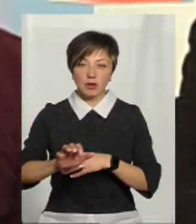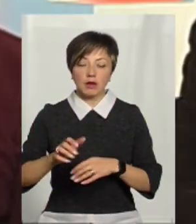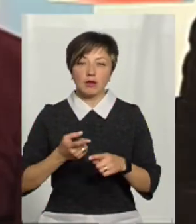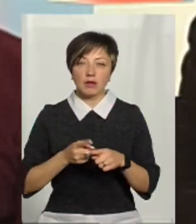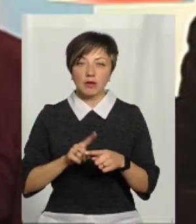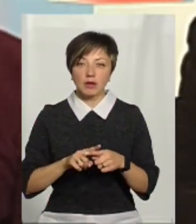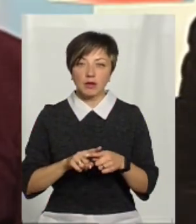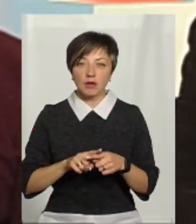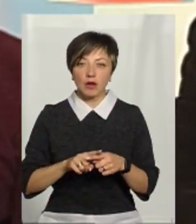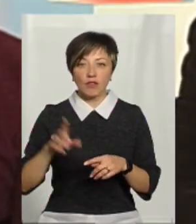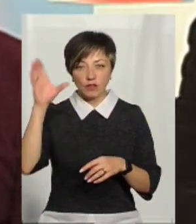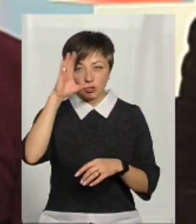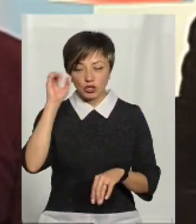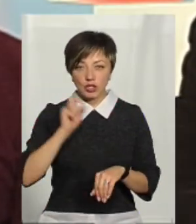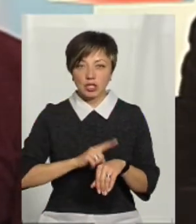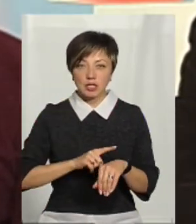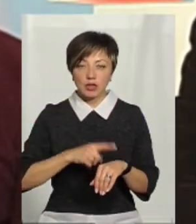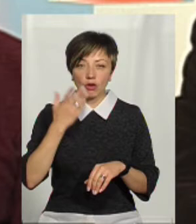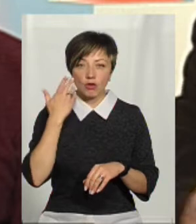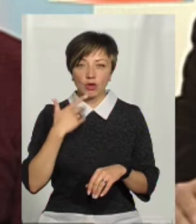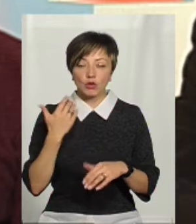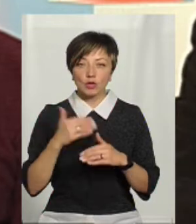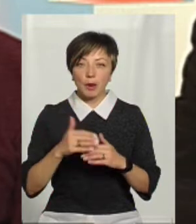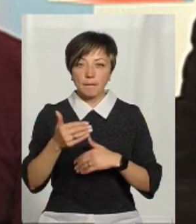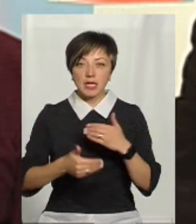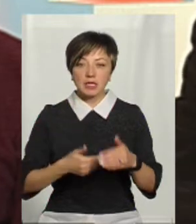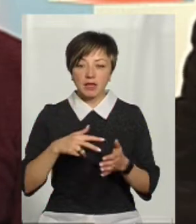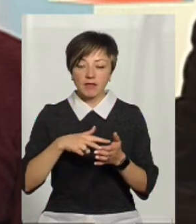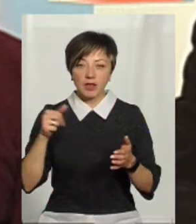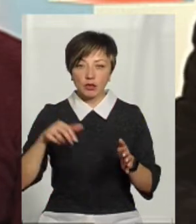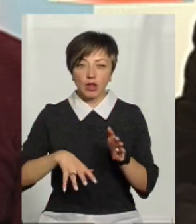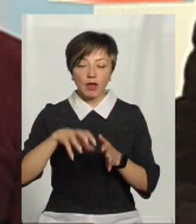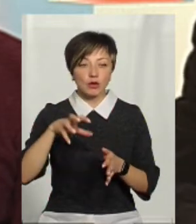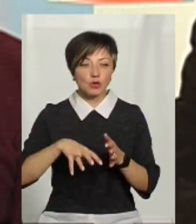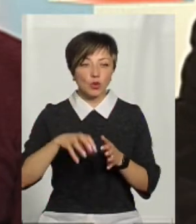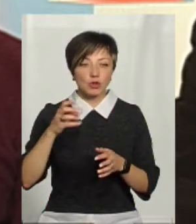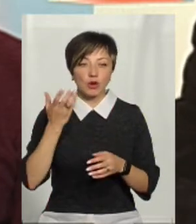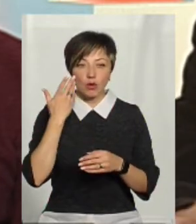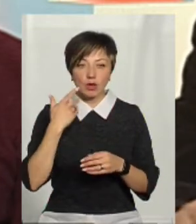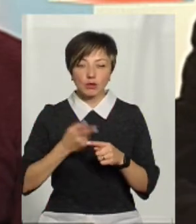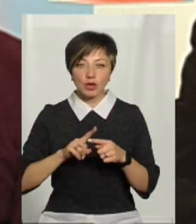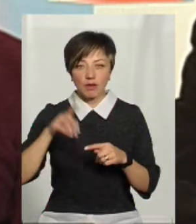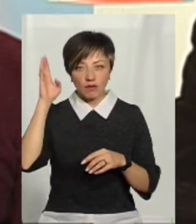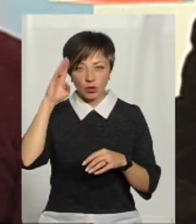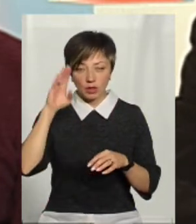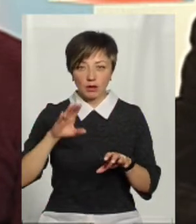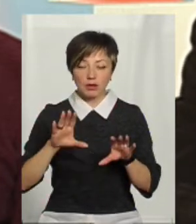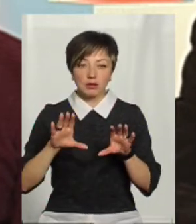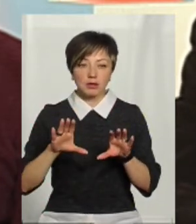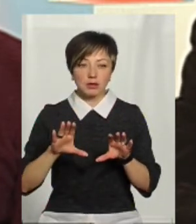відбувається в нічні часи, коли вже басейни виключені насоси, коли вода